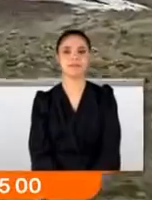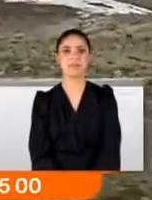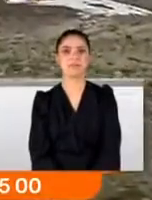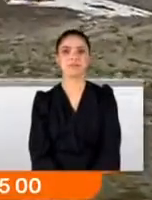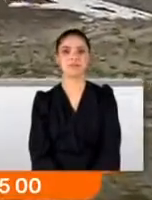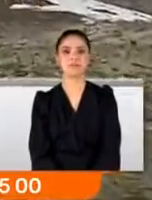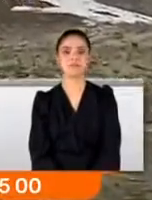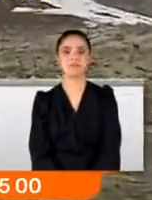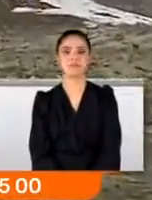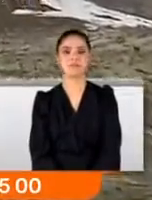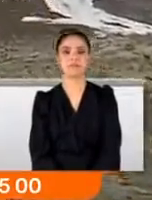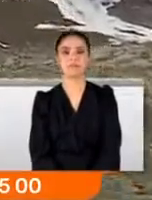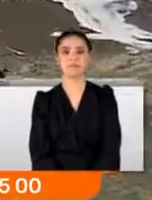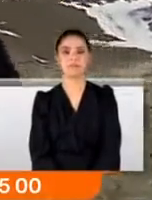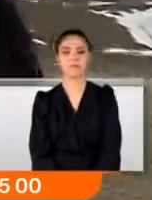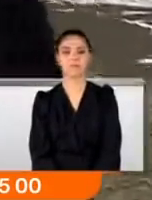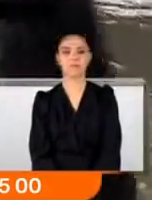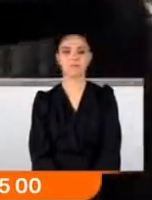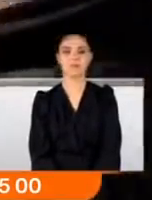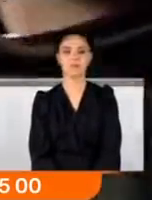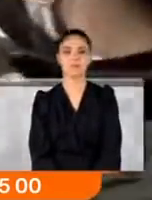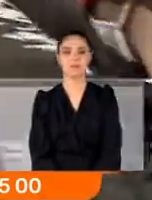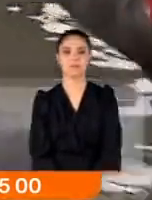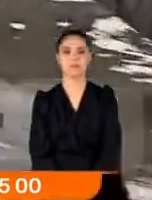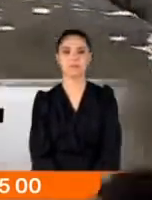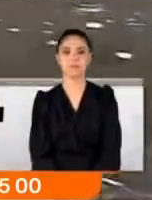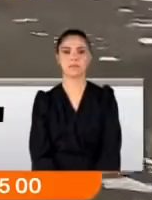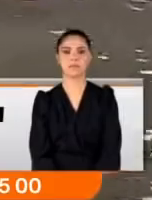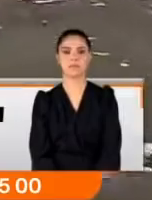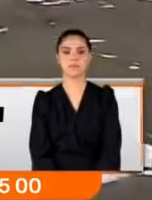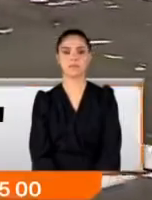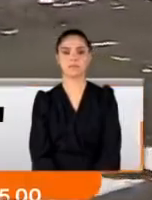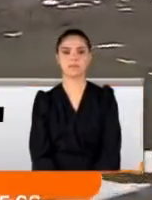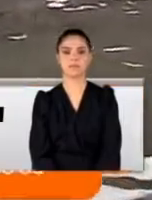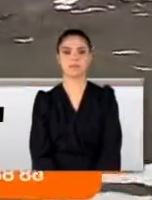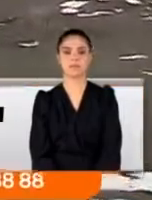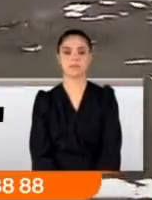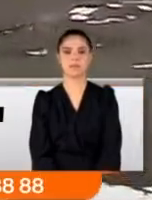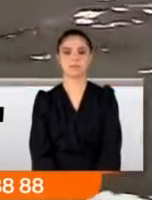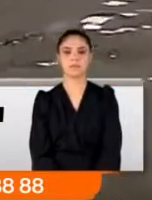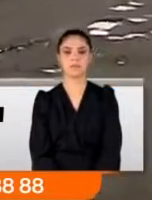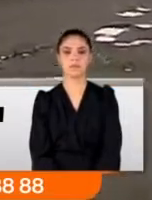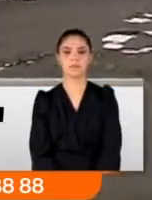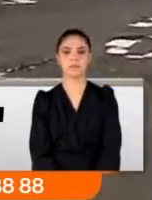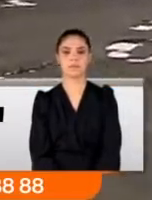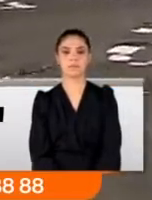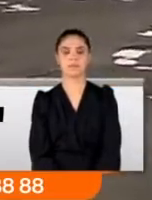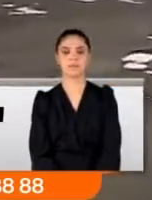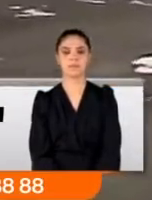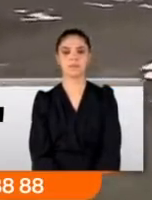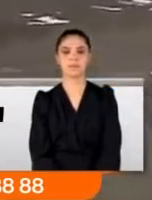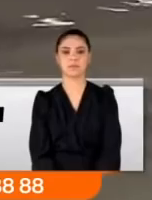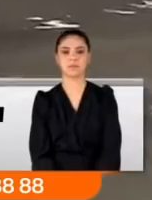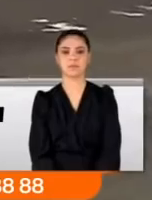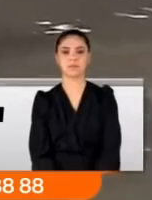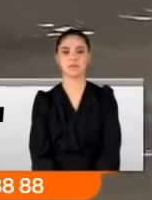Düşman unsurlarının görüldüğü bir diğer nokta vardı. Hemen 3 numara tepenin orası. Şimdi atak helikopterleri geldi ve